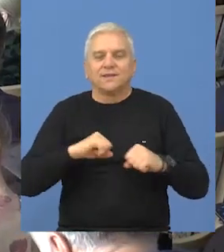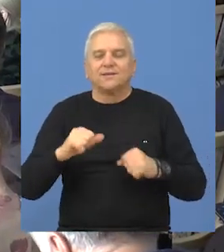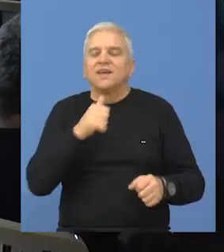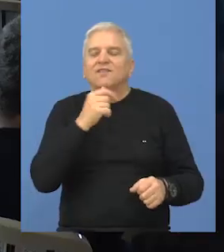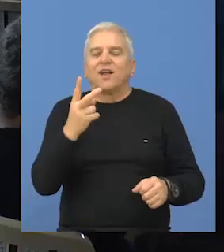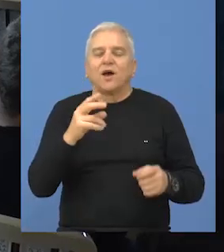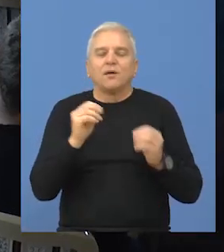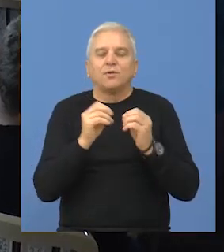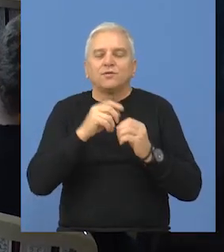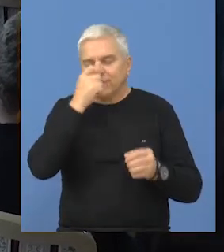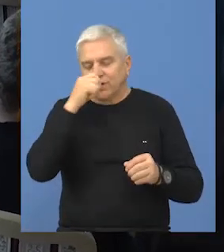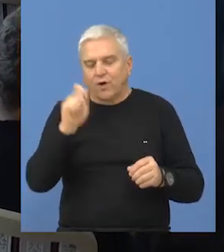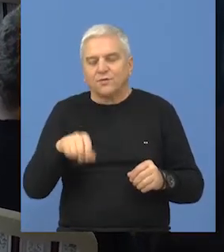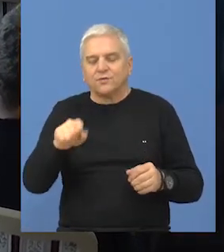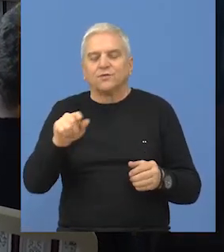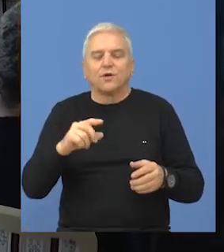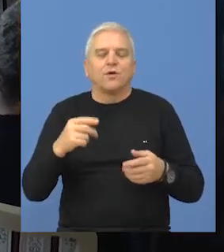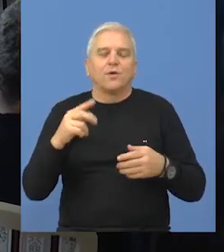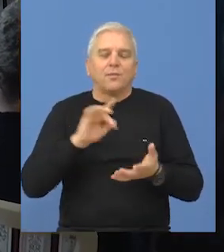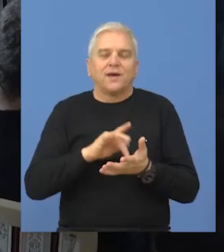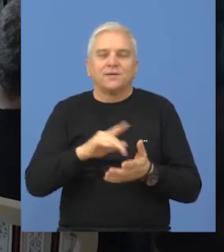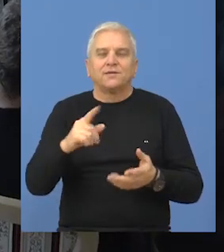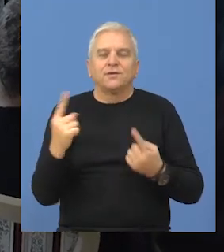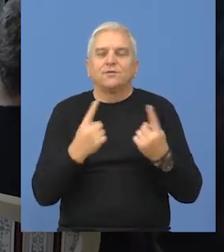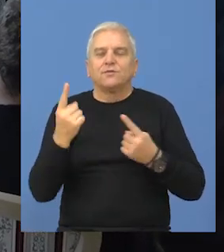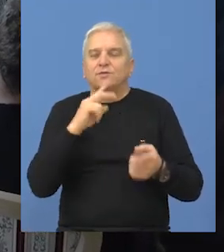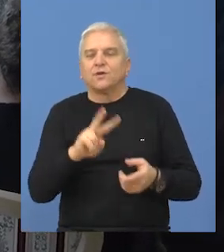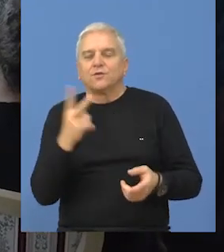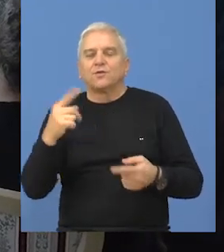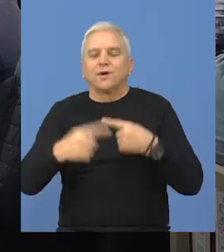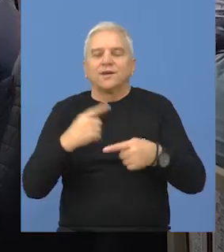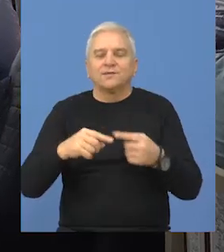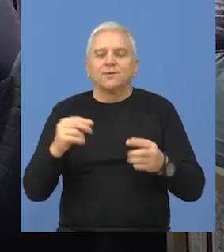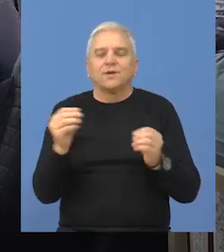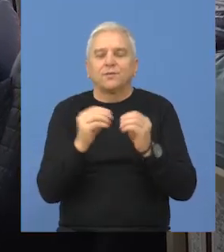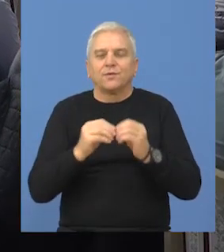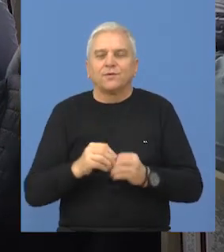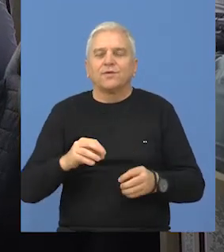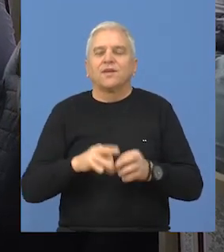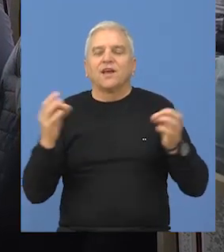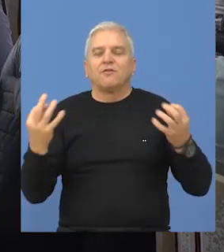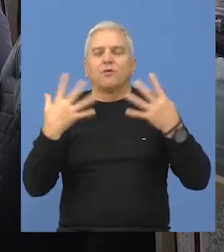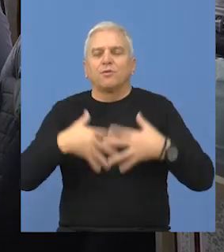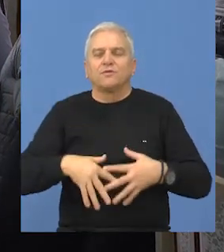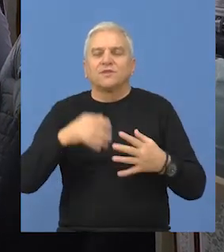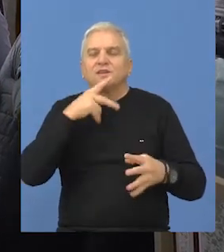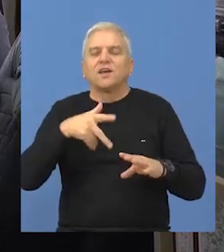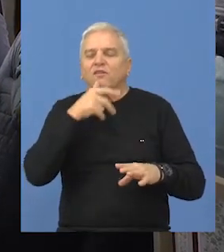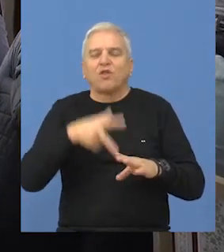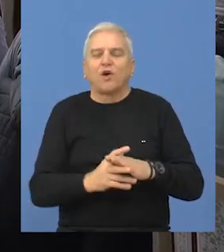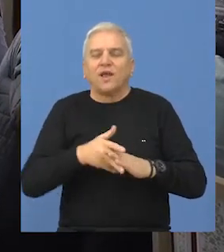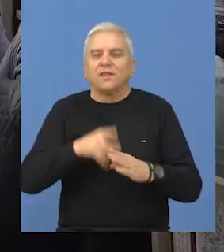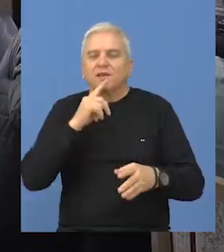direktorka Ivona Božović podnela ostavku na tu funkciju. Usvojena je i druga izmena programa poslovanja javnog preduzeća